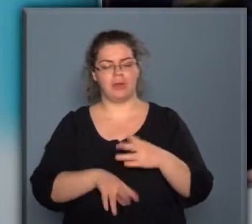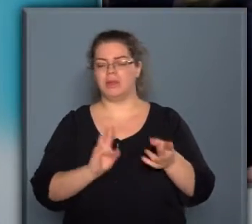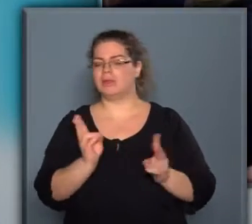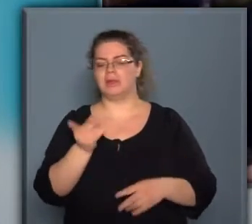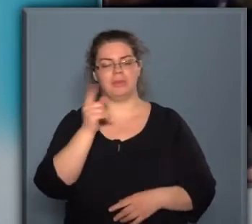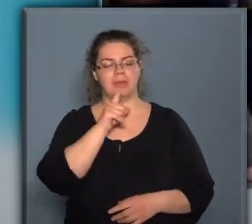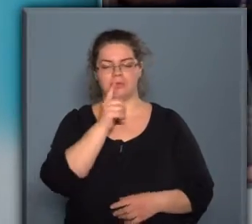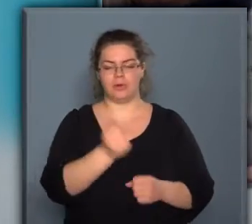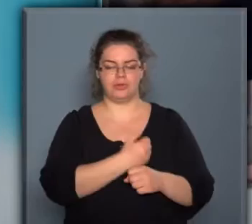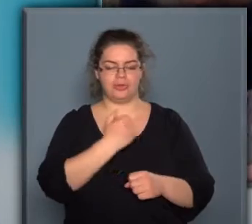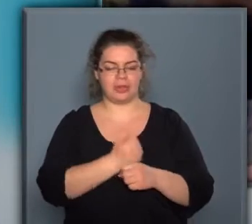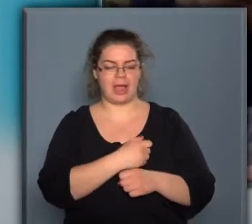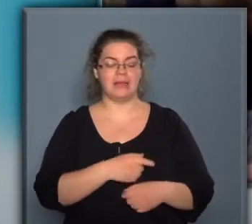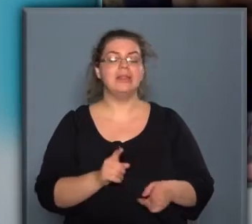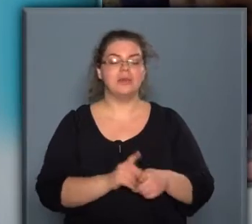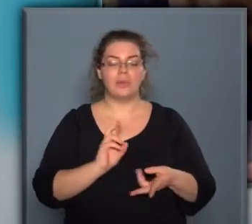fog csinálni.